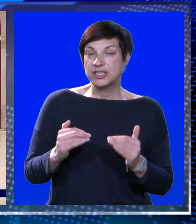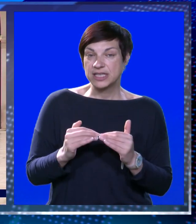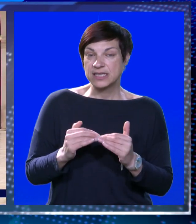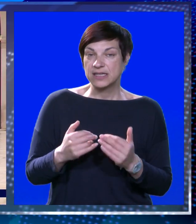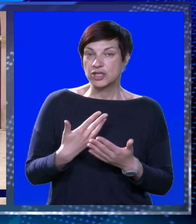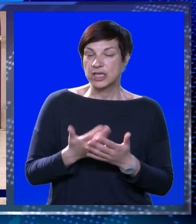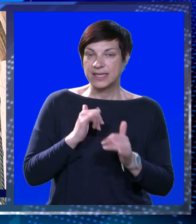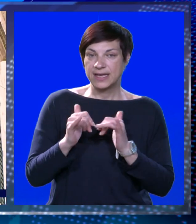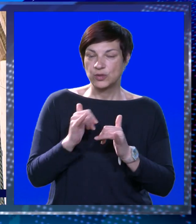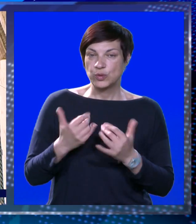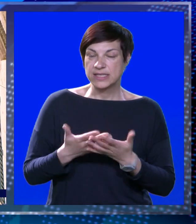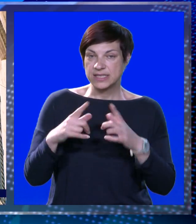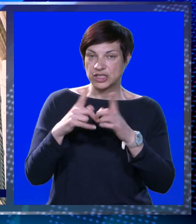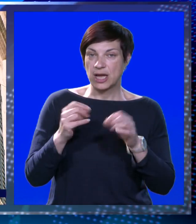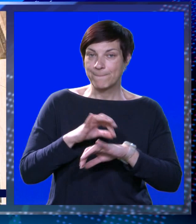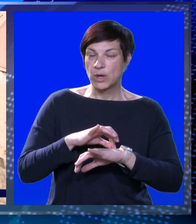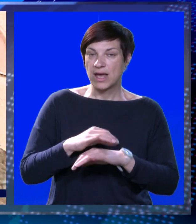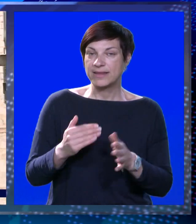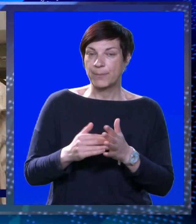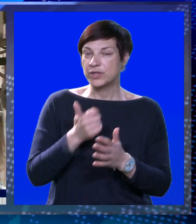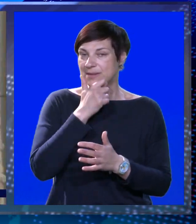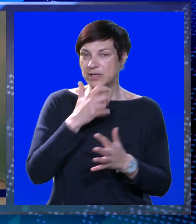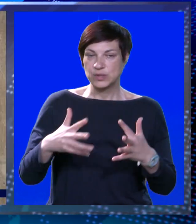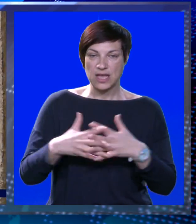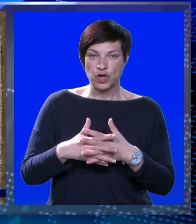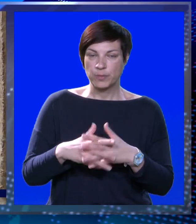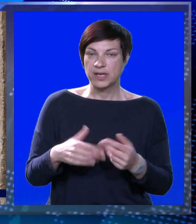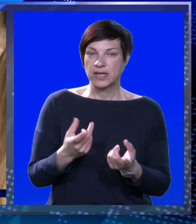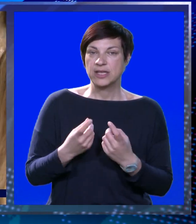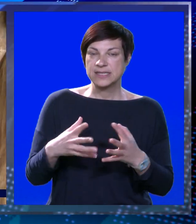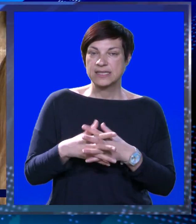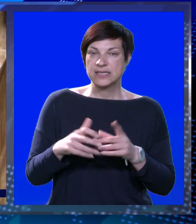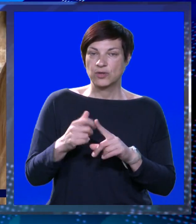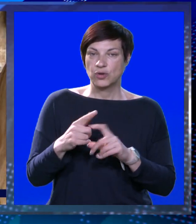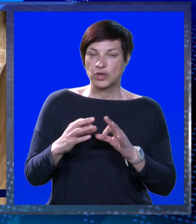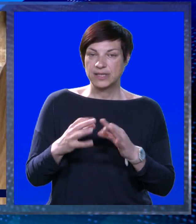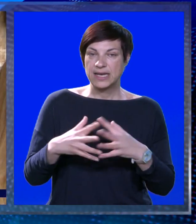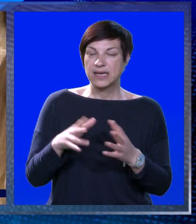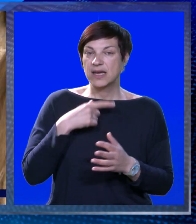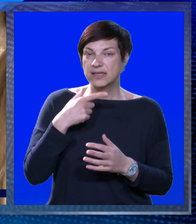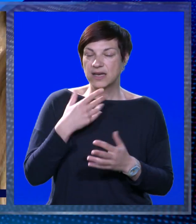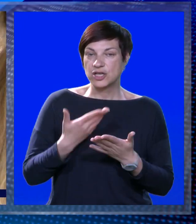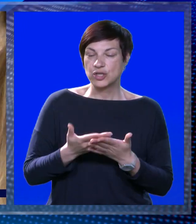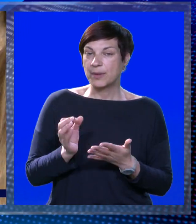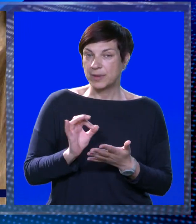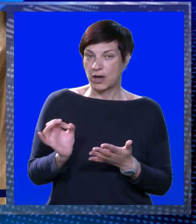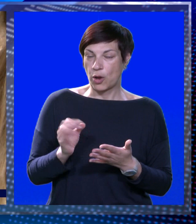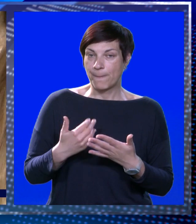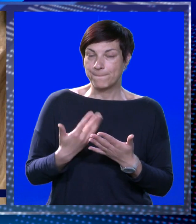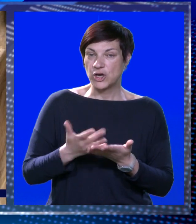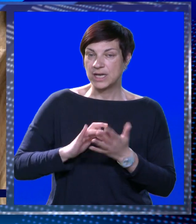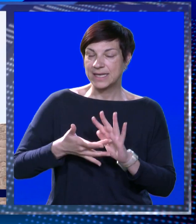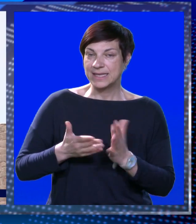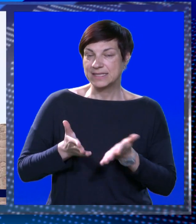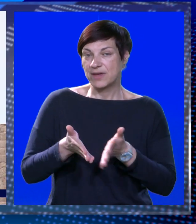većina složila kako je turistička ambulanta potrebna u povijesnoj jezgri, iz gradskog Kotara grad ističu kako bi bilo